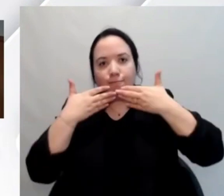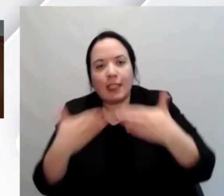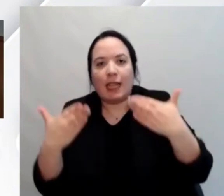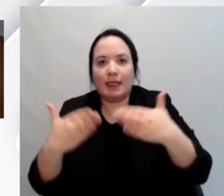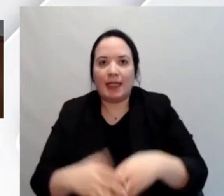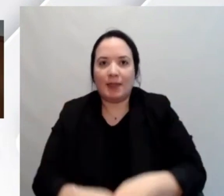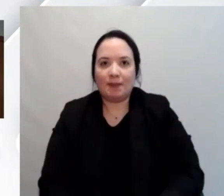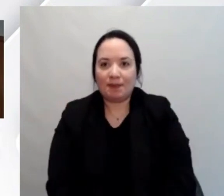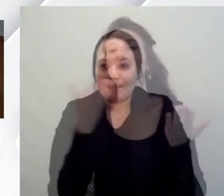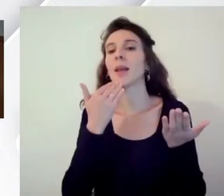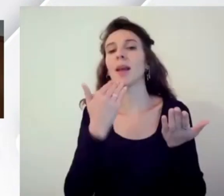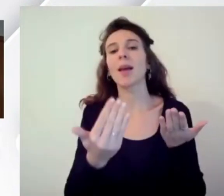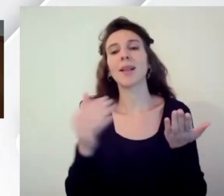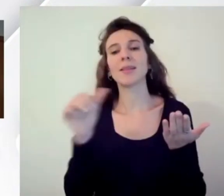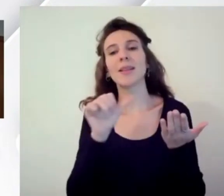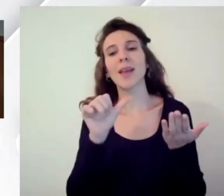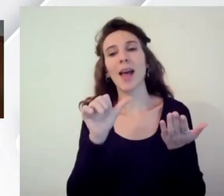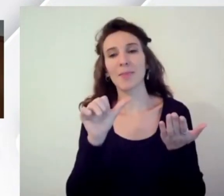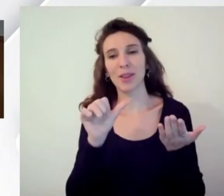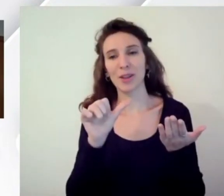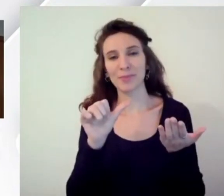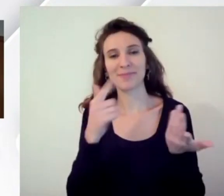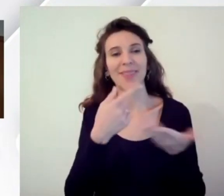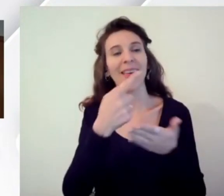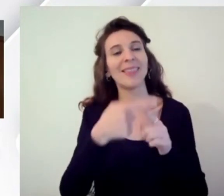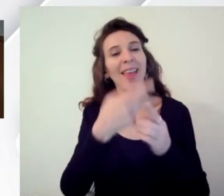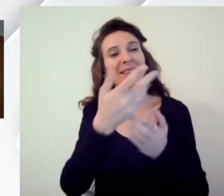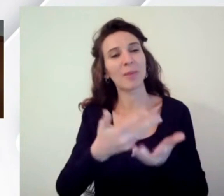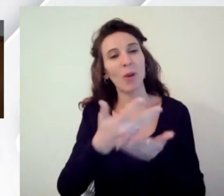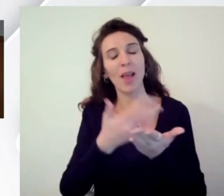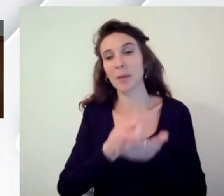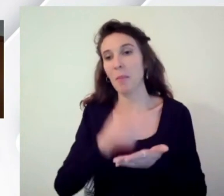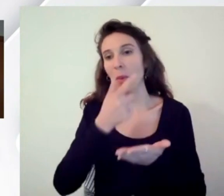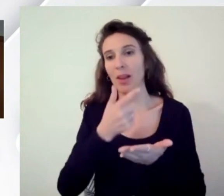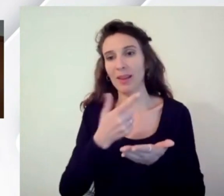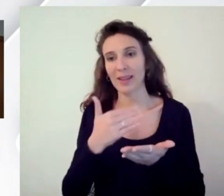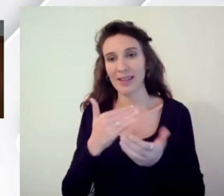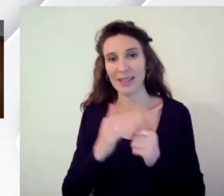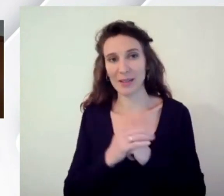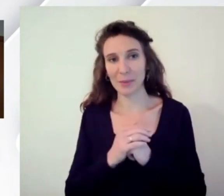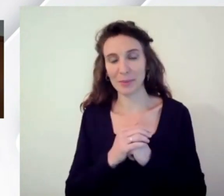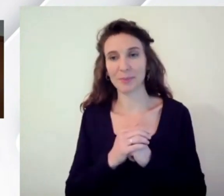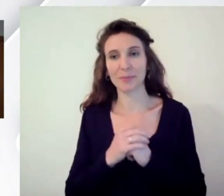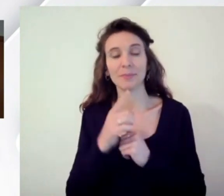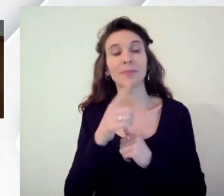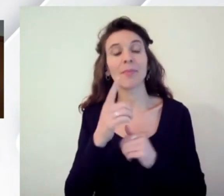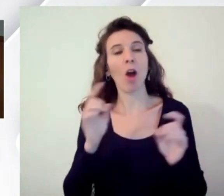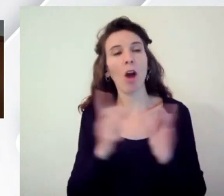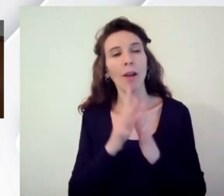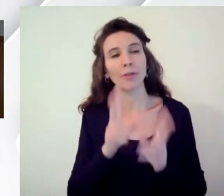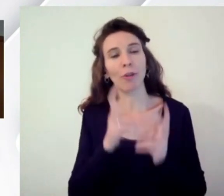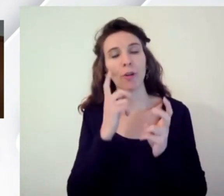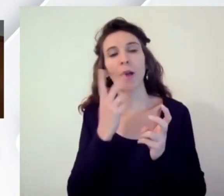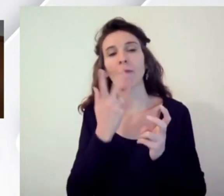grazie sabato della testimonianza importantissima e colgo anche l'occasione per sottolineare un'altra cosa